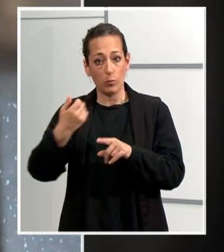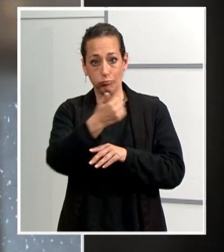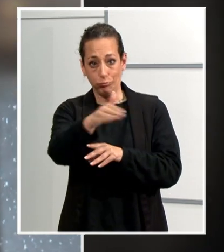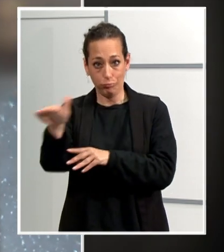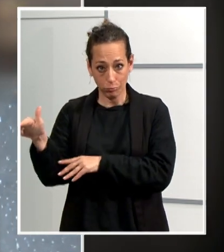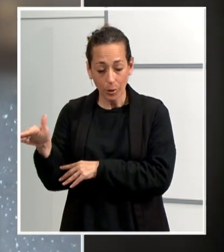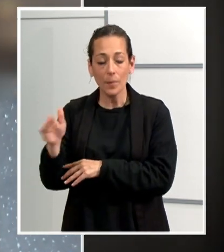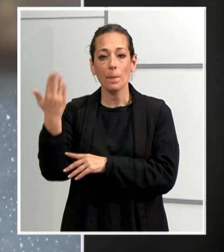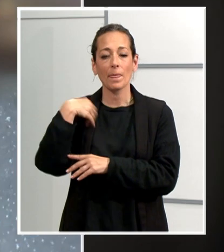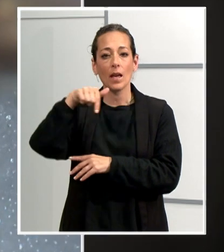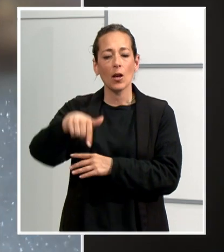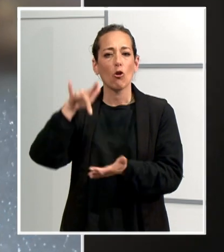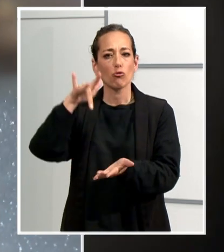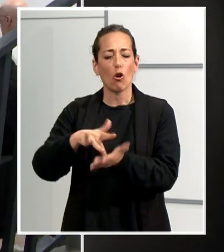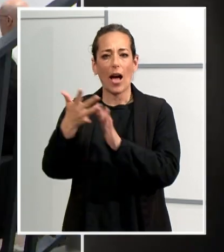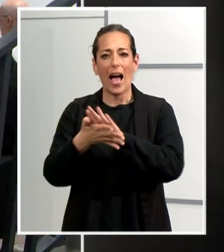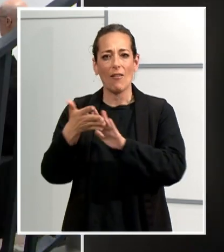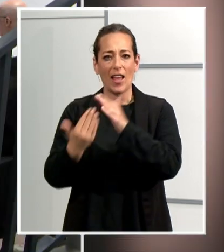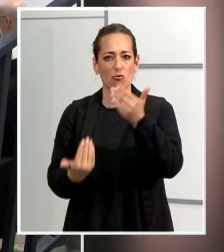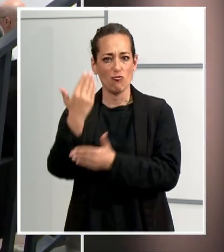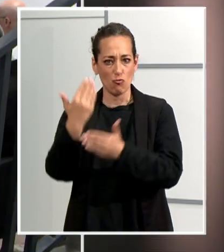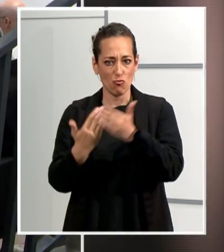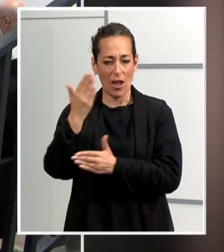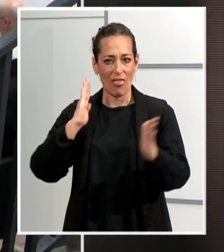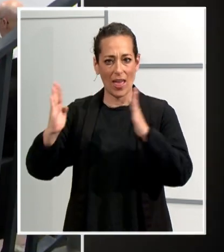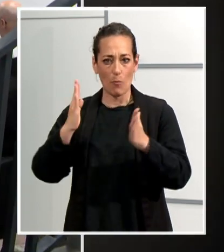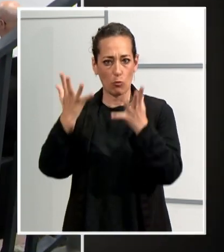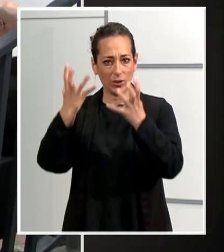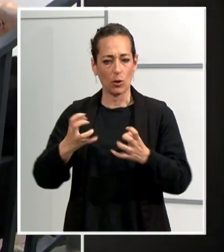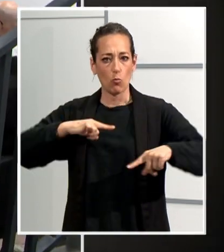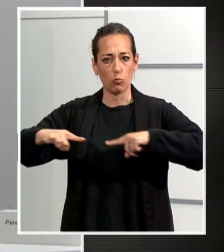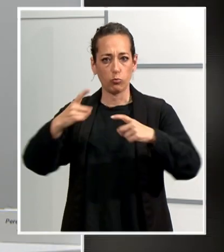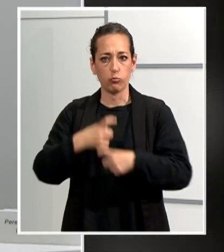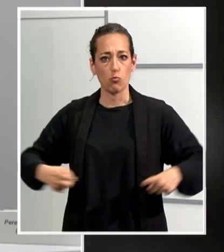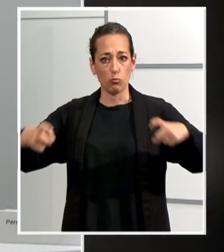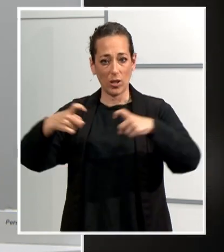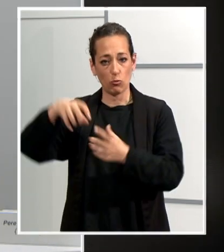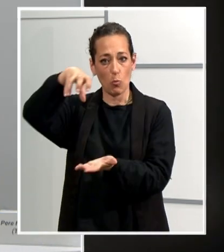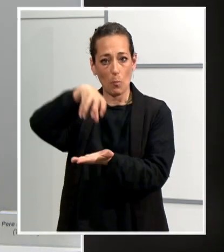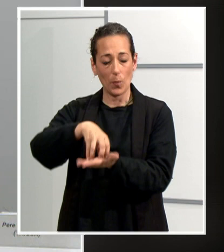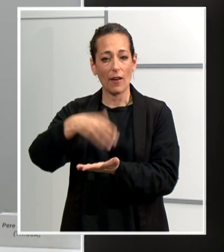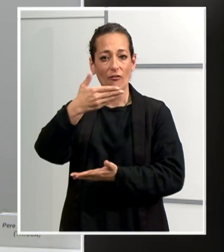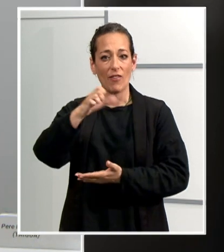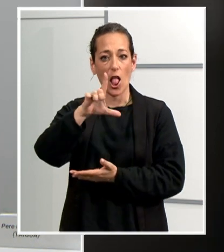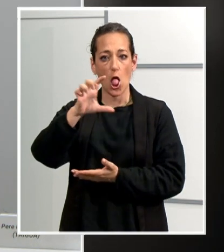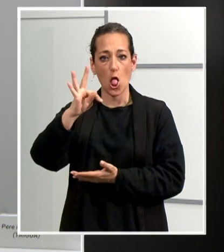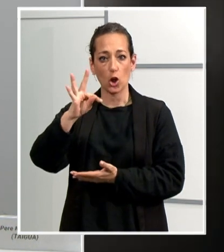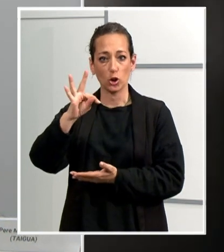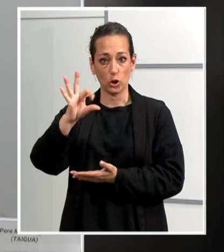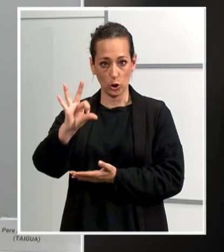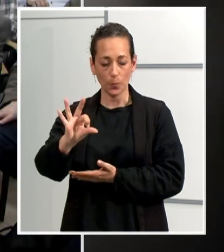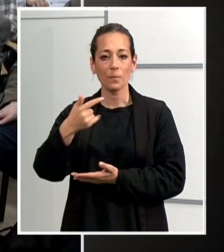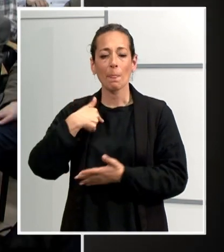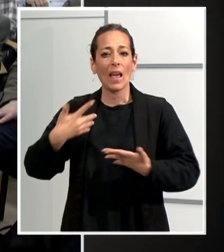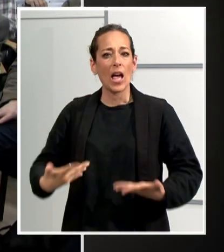sobre gestió de l'aigua industrial en temps de Saquera, que ha organitzat el consistori a la Masí als Vallots. Actualment a Terrassa sí que hi ha el club